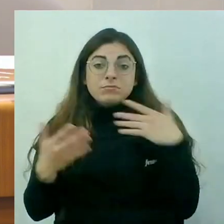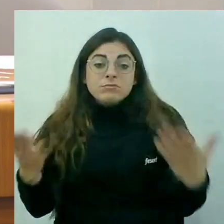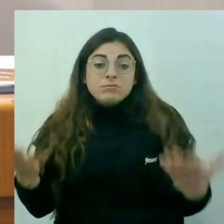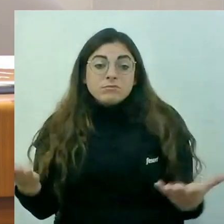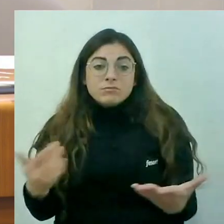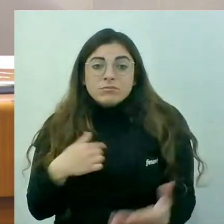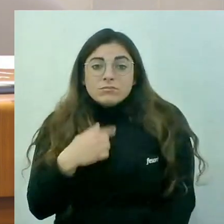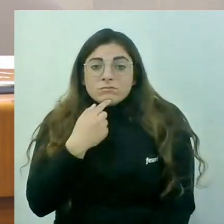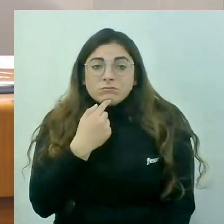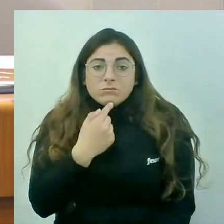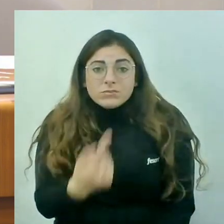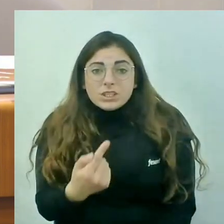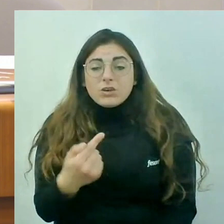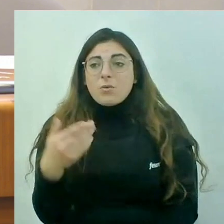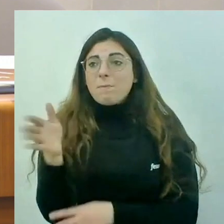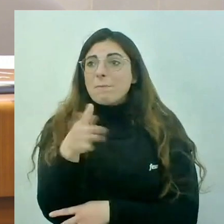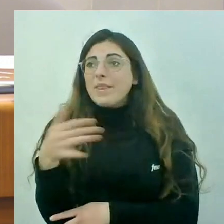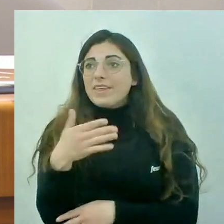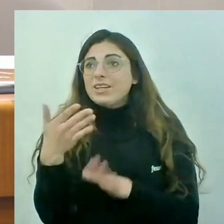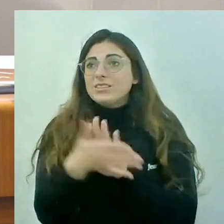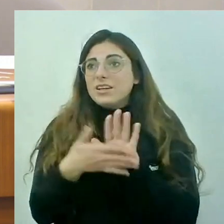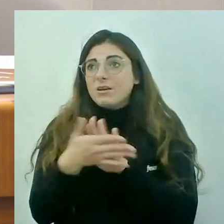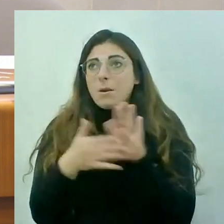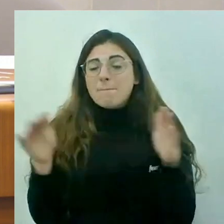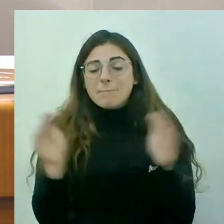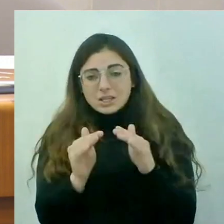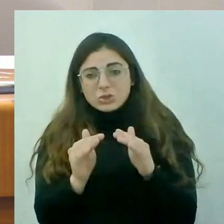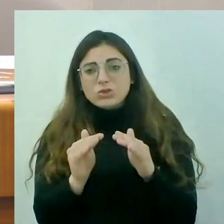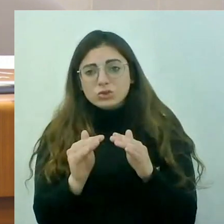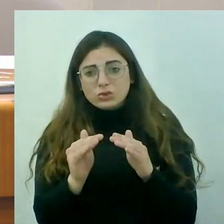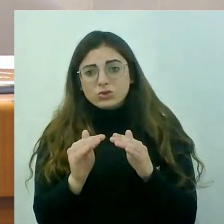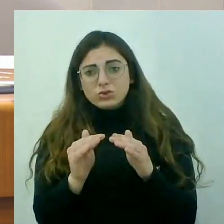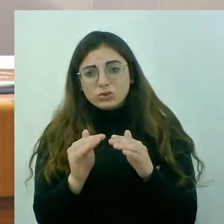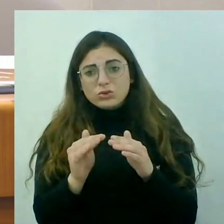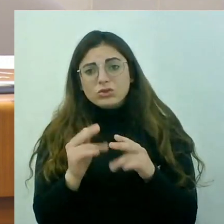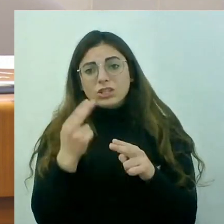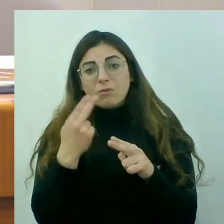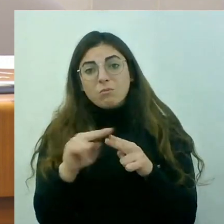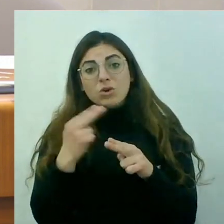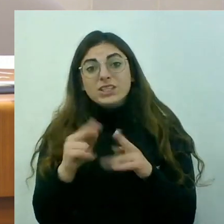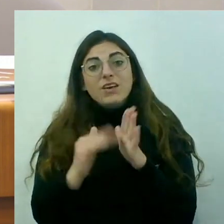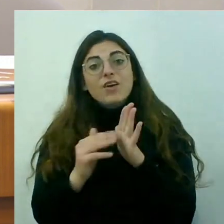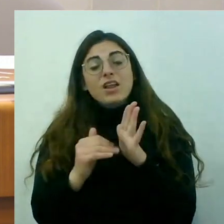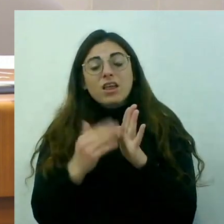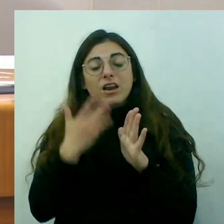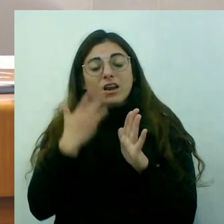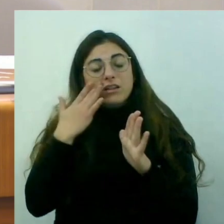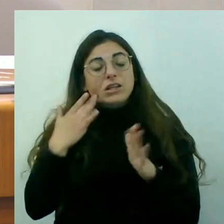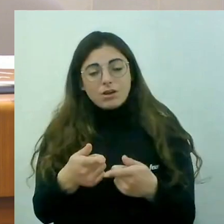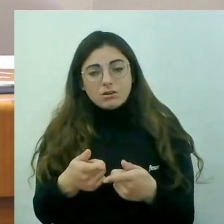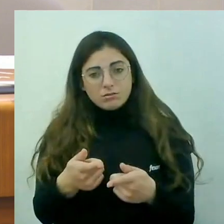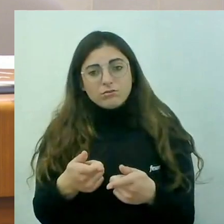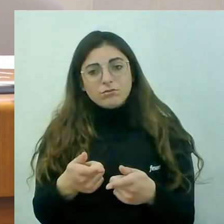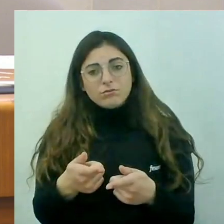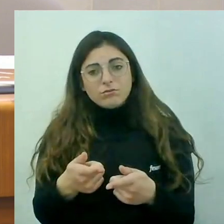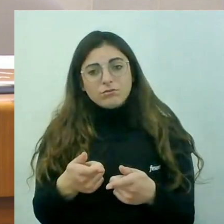de parlar tant de banderes i que es dediquen a dignificar la política valenciana. I molt probablement dignificar la política valenciana, senyor Mazzón,